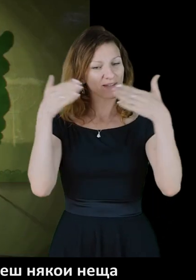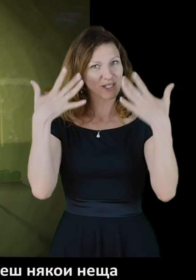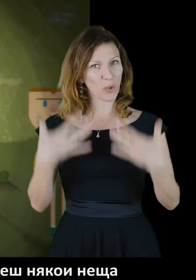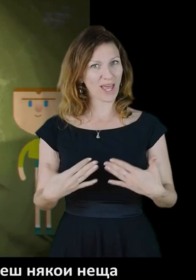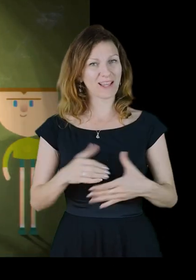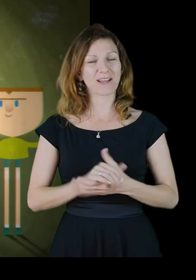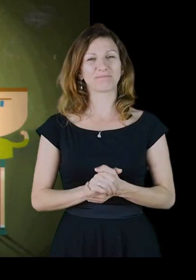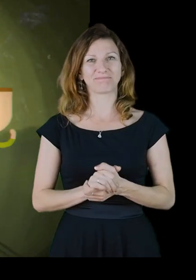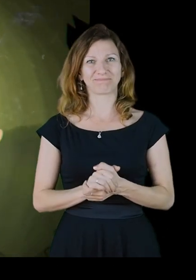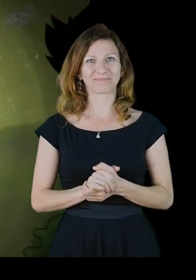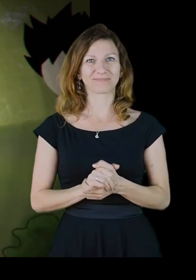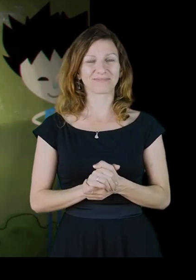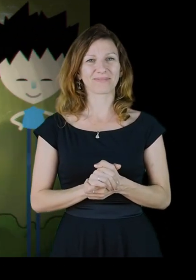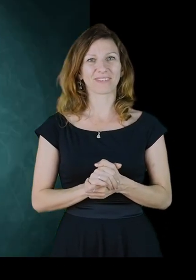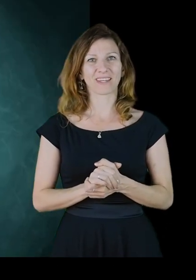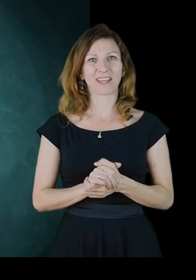това състояние.